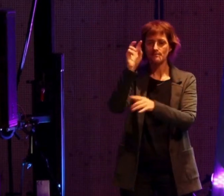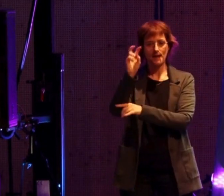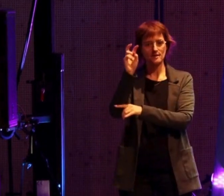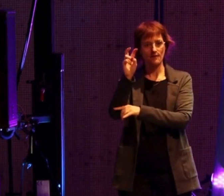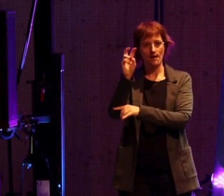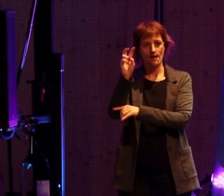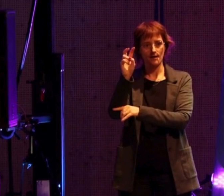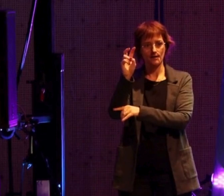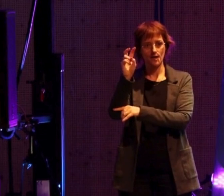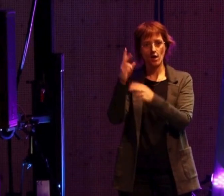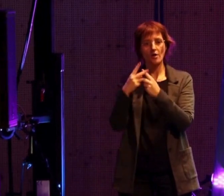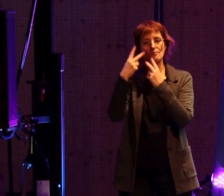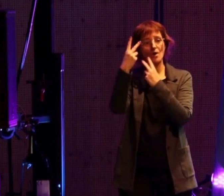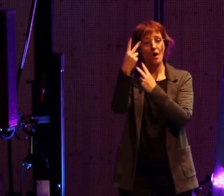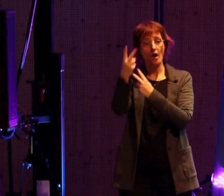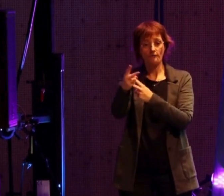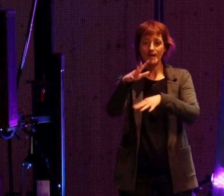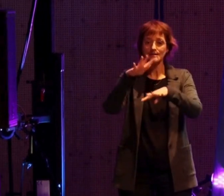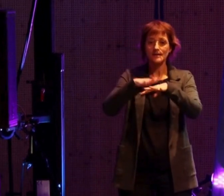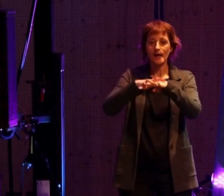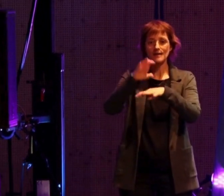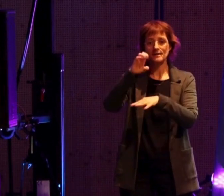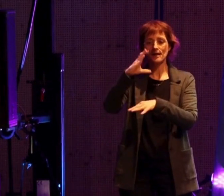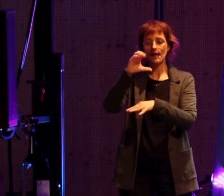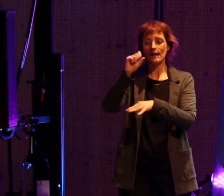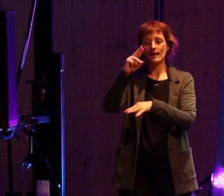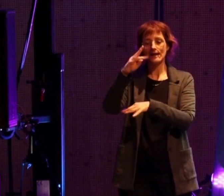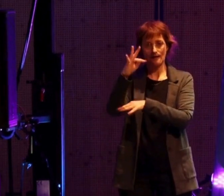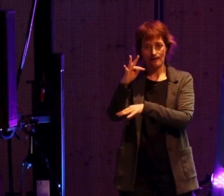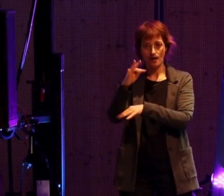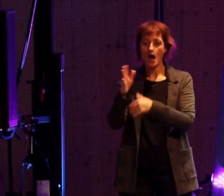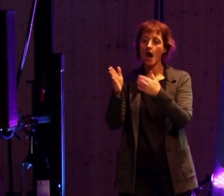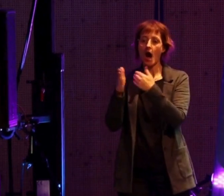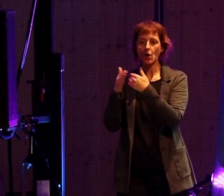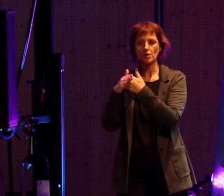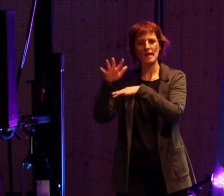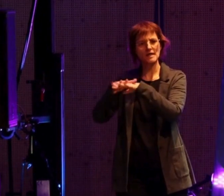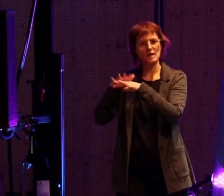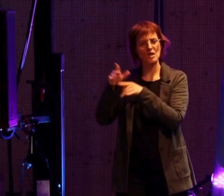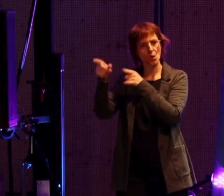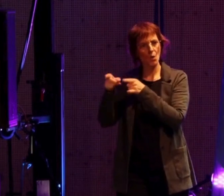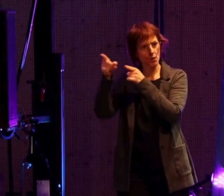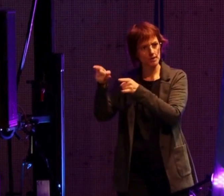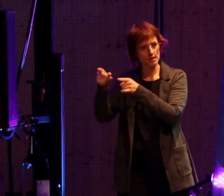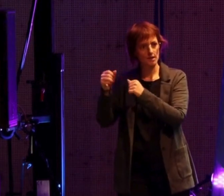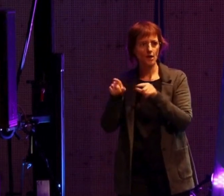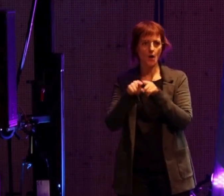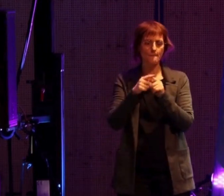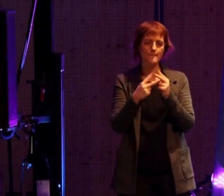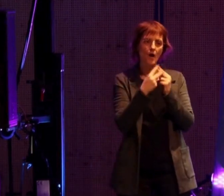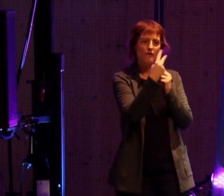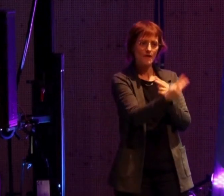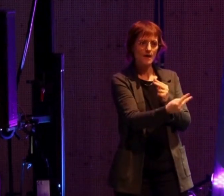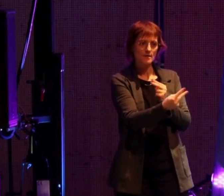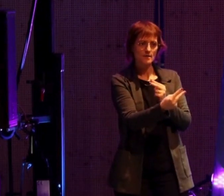situe en face du quartier des Égards, à proximité du quartier des Colonies, en face du projet